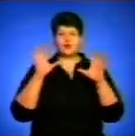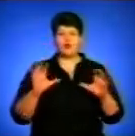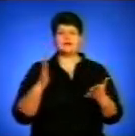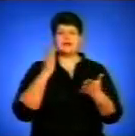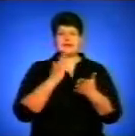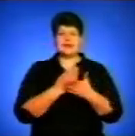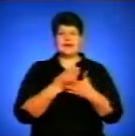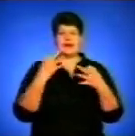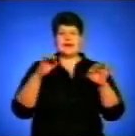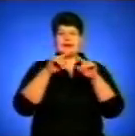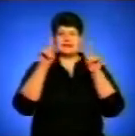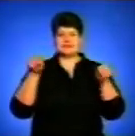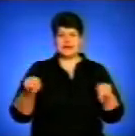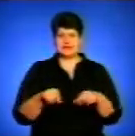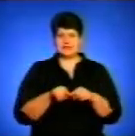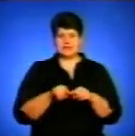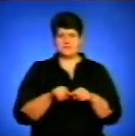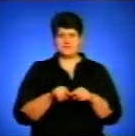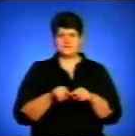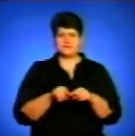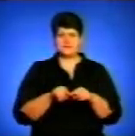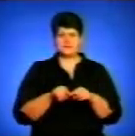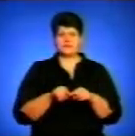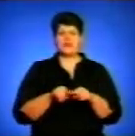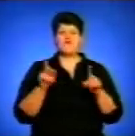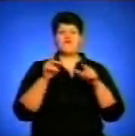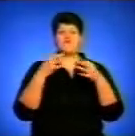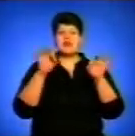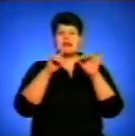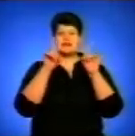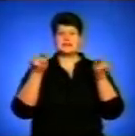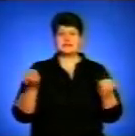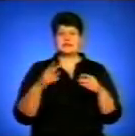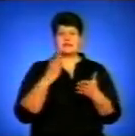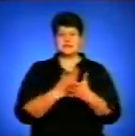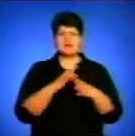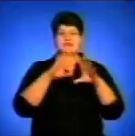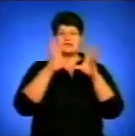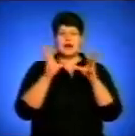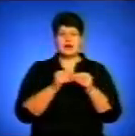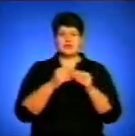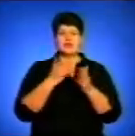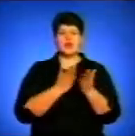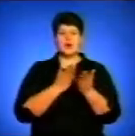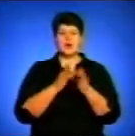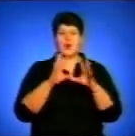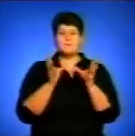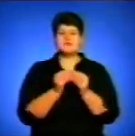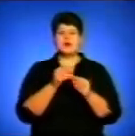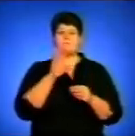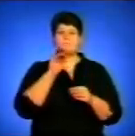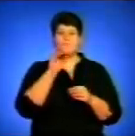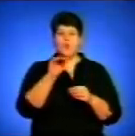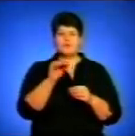ліцензії треба дотримуватися. В ліцензії прописано загальний обсяг мовлення, прописано параметри жанрів